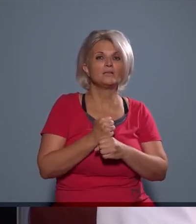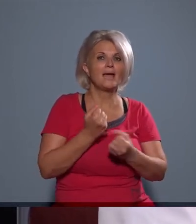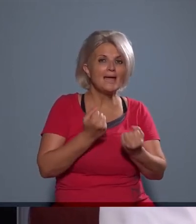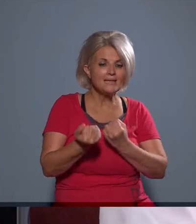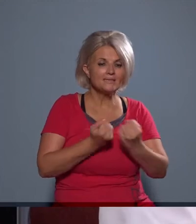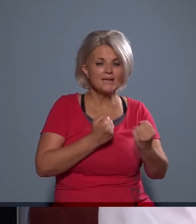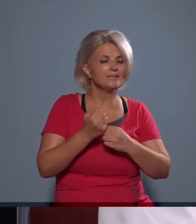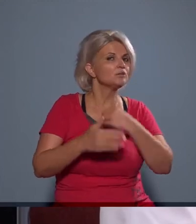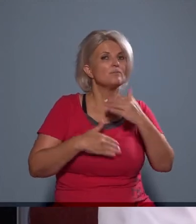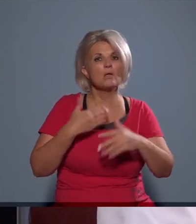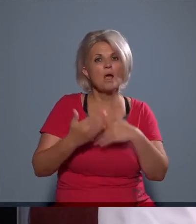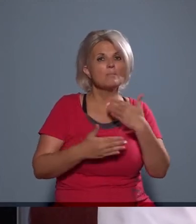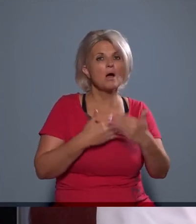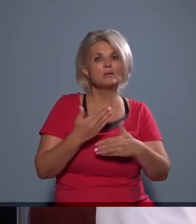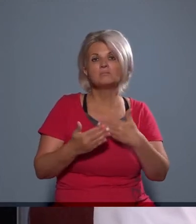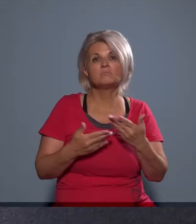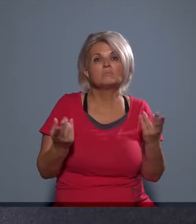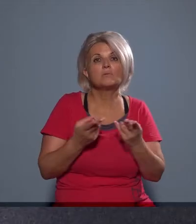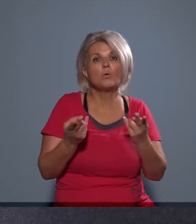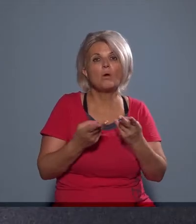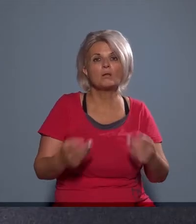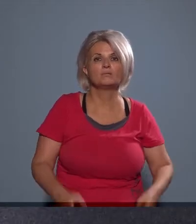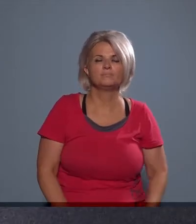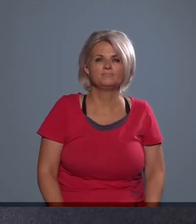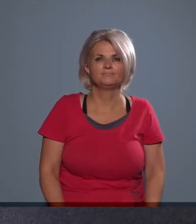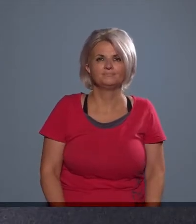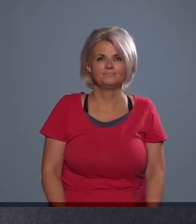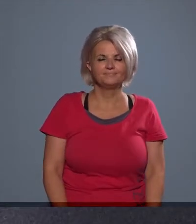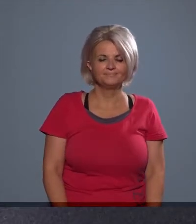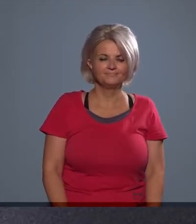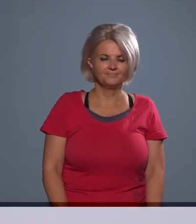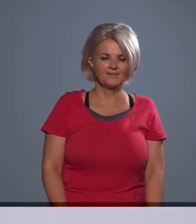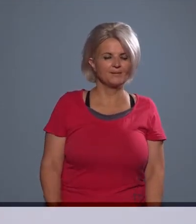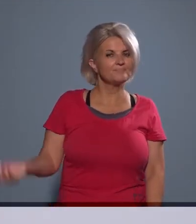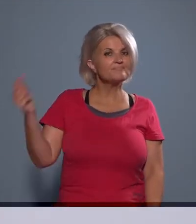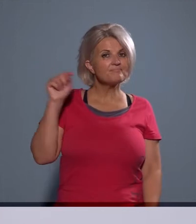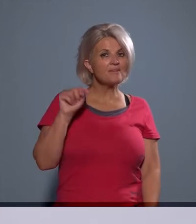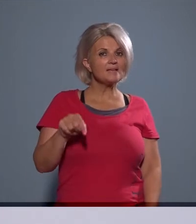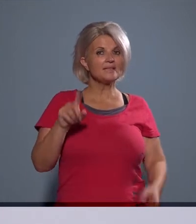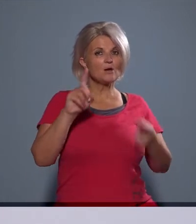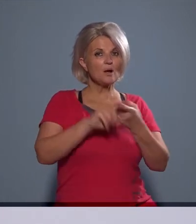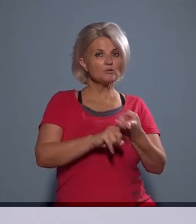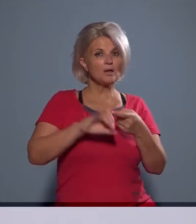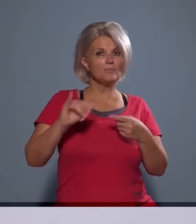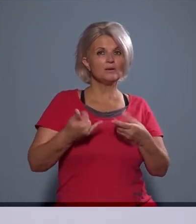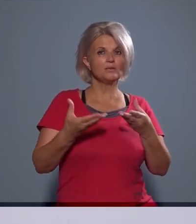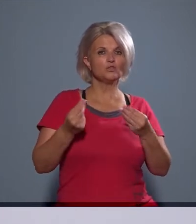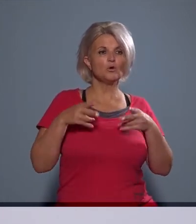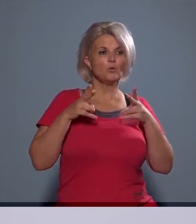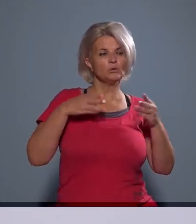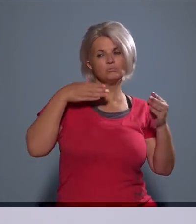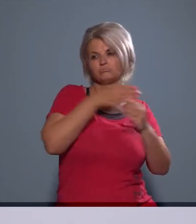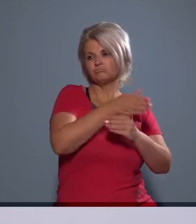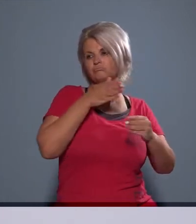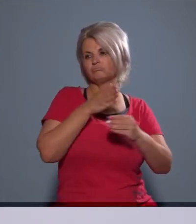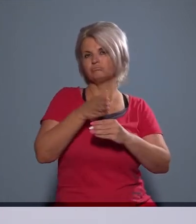folyamatok tartanak-e valahol? Ugye ebben a vonatkozásban is nagyon sok úton indult el, és sok úton